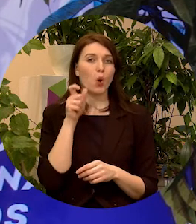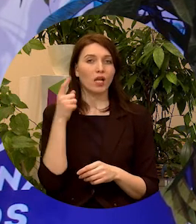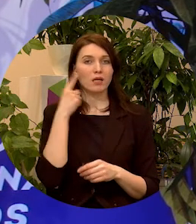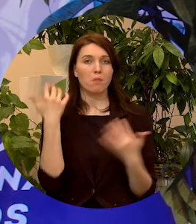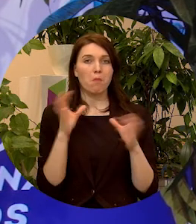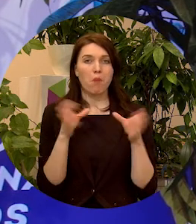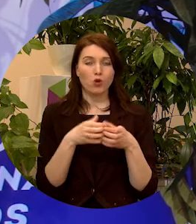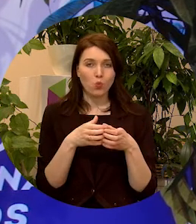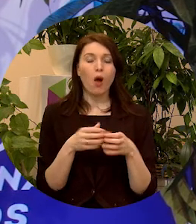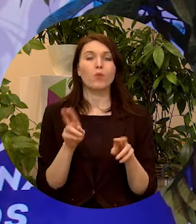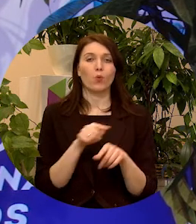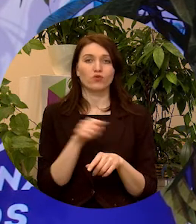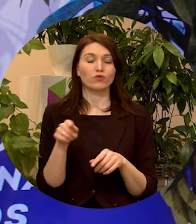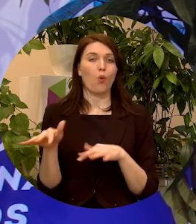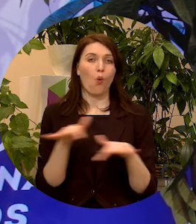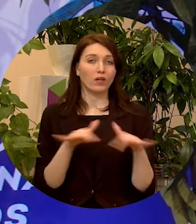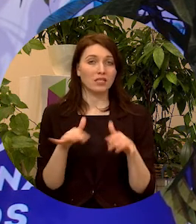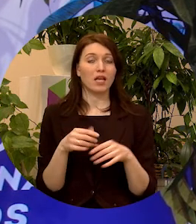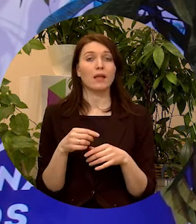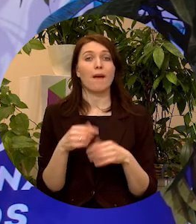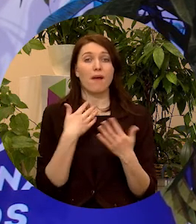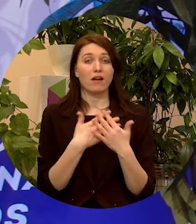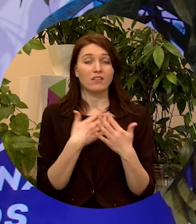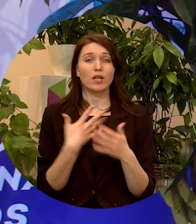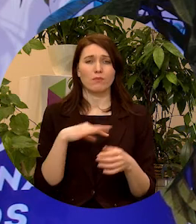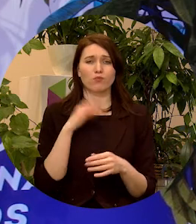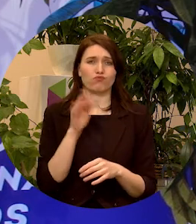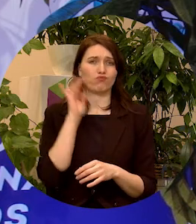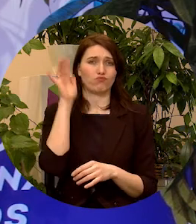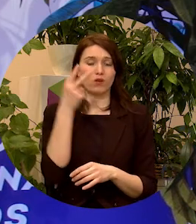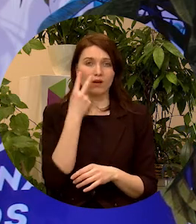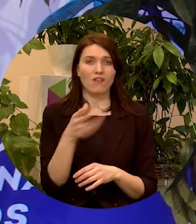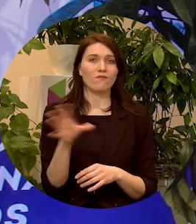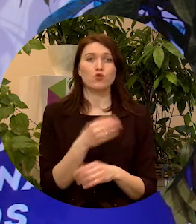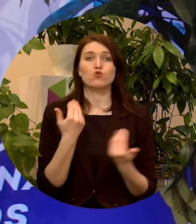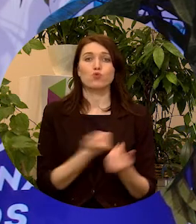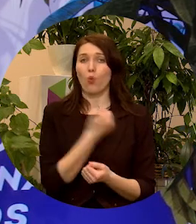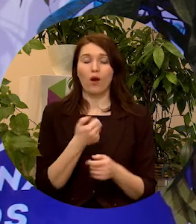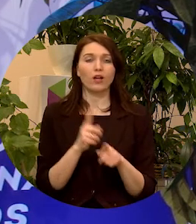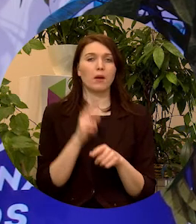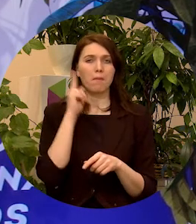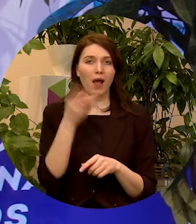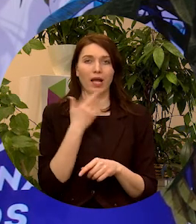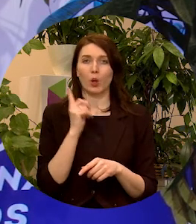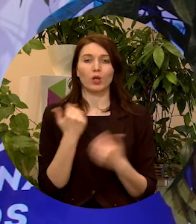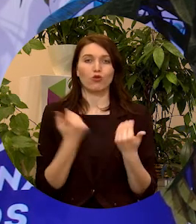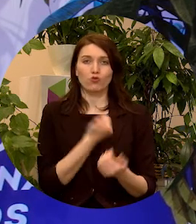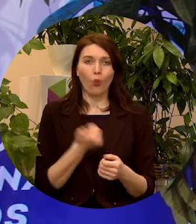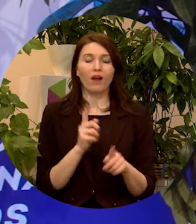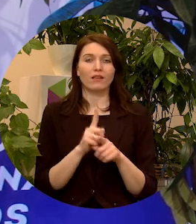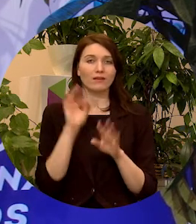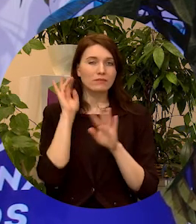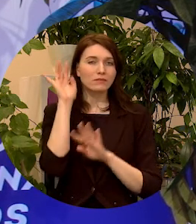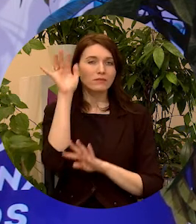un Latvijas jaunatnes padomas organizētajām aktivitātēm mēs dzirdēsim gan visus šogad, un es esmu pārliecināts, ka ne tikai šogad, bet arī